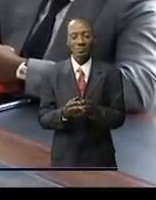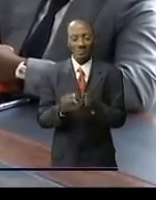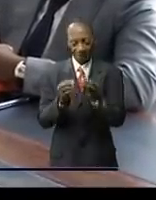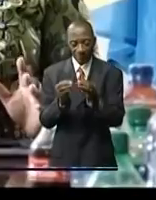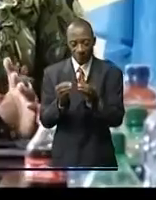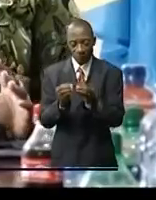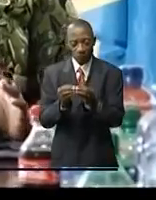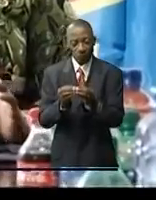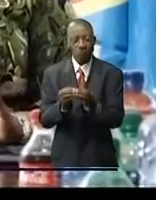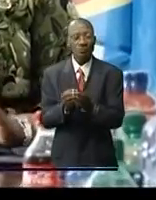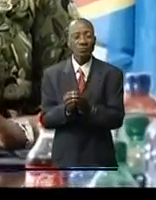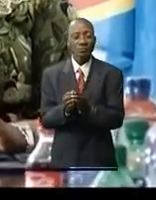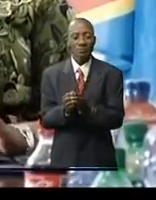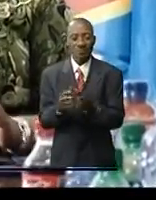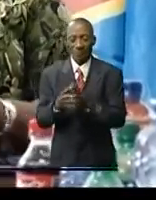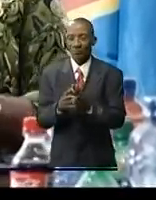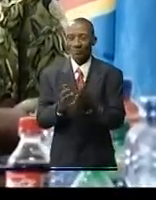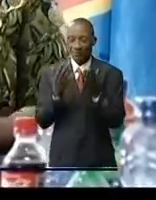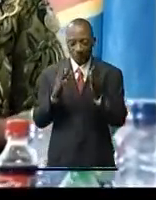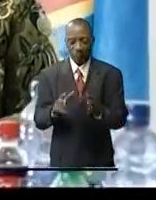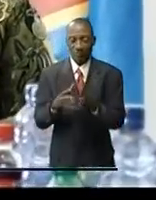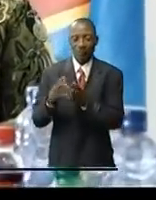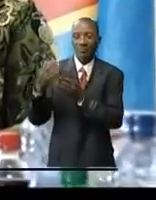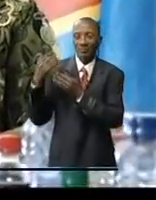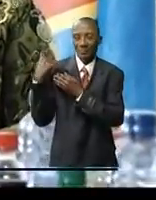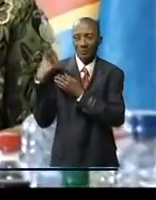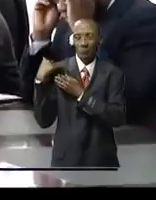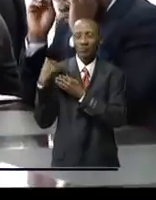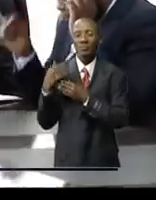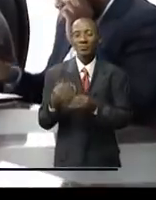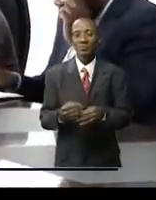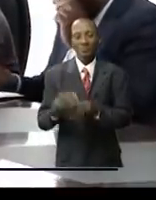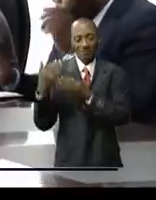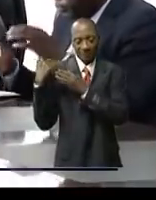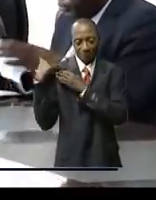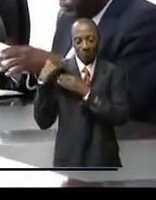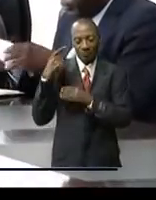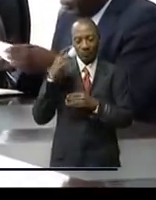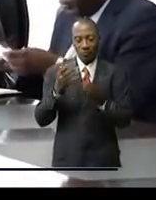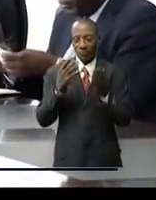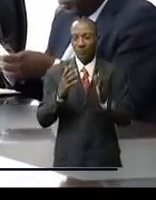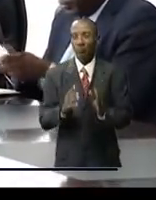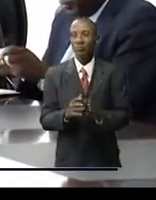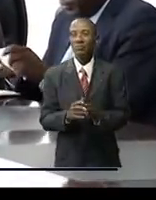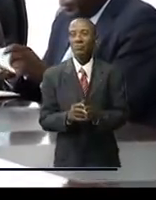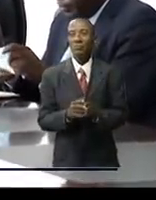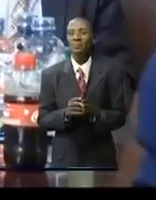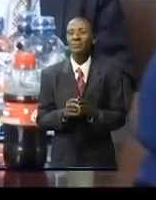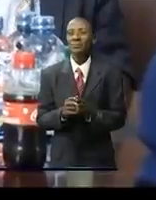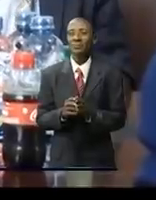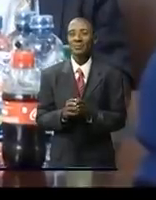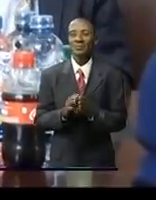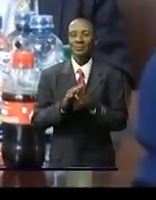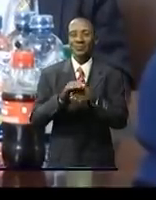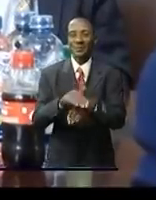du Kassai central, de la Mongala et du Bas-Ouelé en séjour à Kinshasa. Ils ont présenté leur désidérata quant